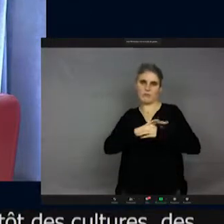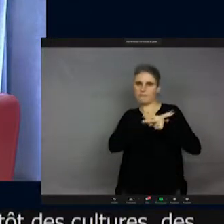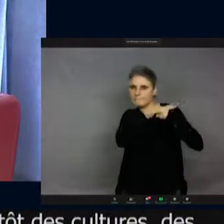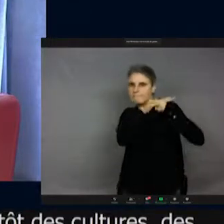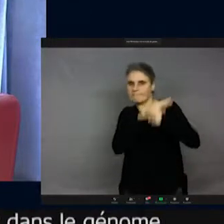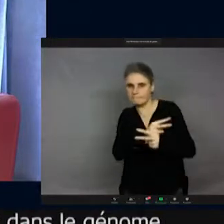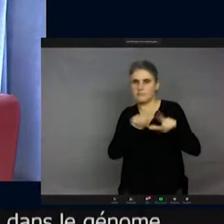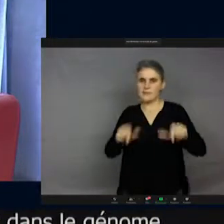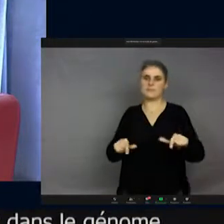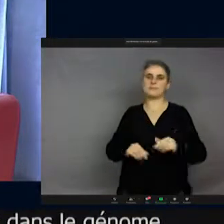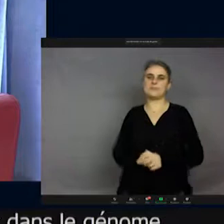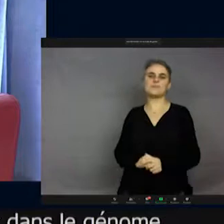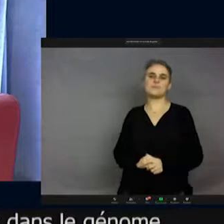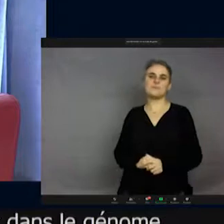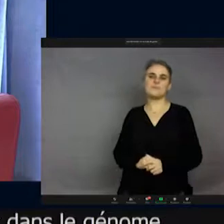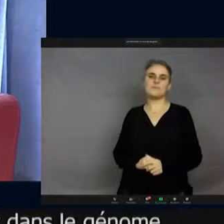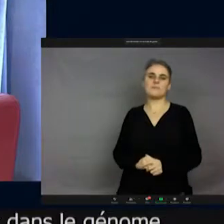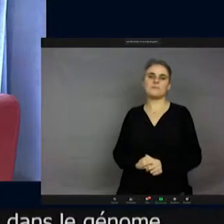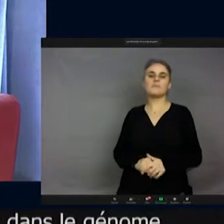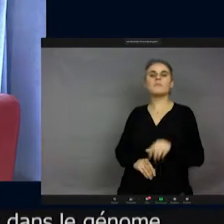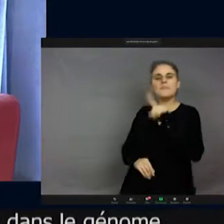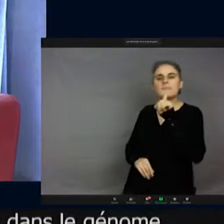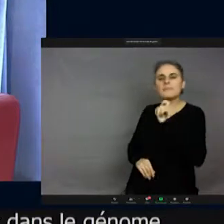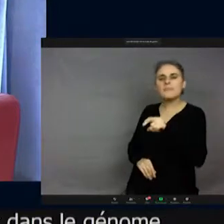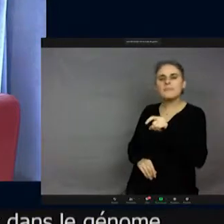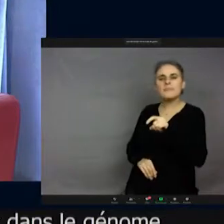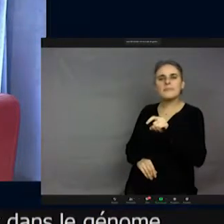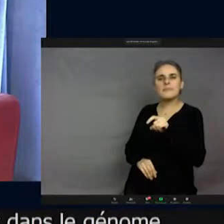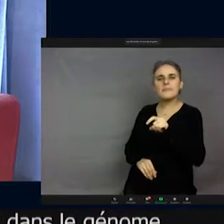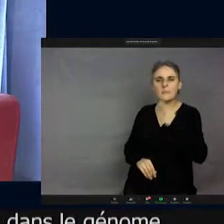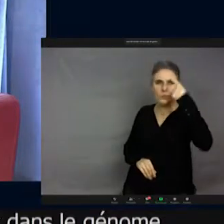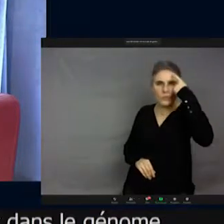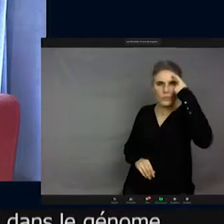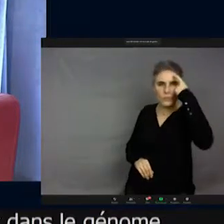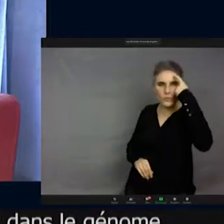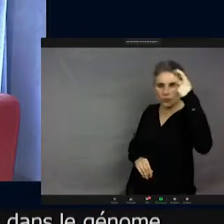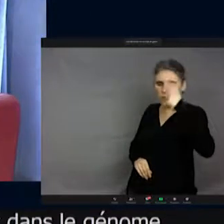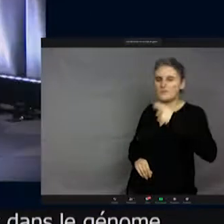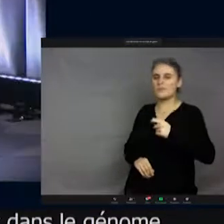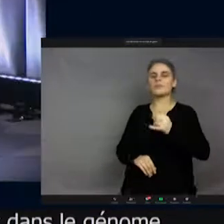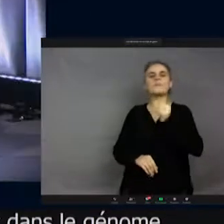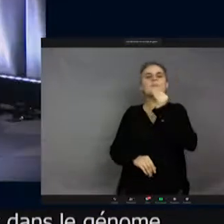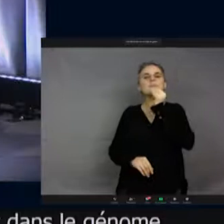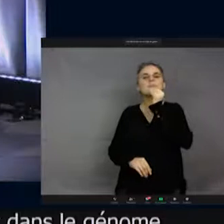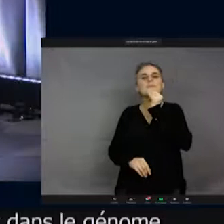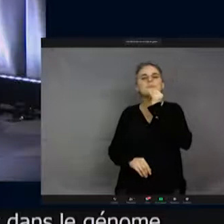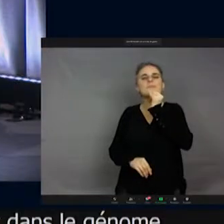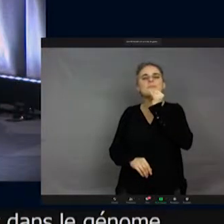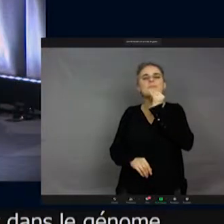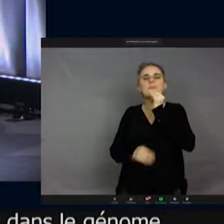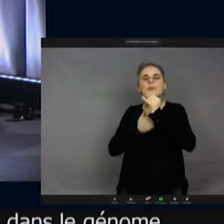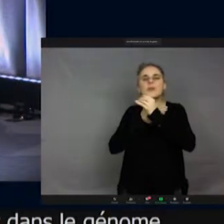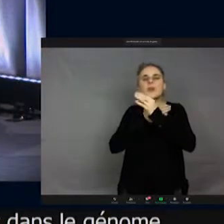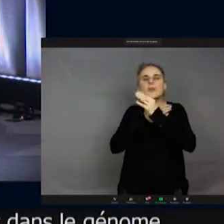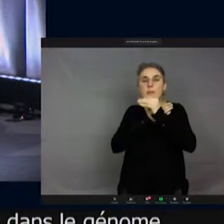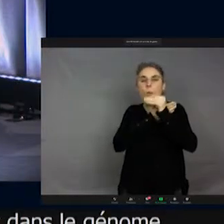Moi, j'ai une question. Je crois que ça s'appelle le sphinx colibri. Vous ne nous l'avez pas montré, mais c'est un papillon, je